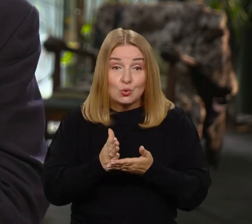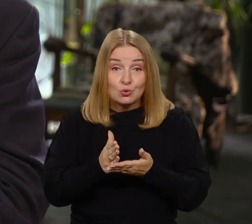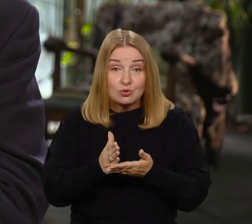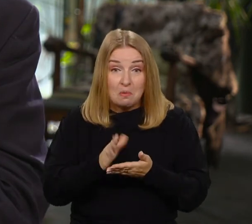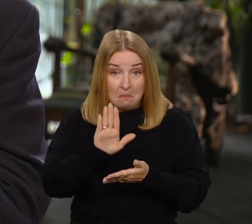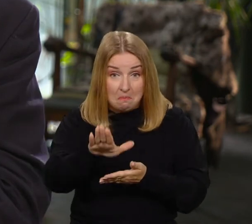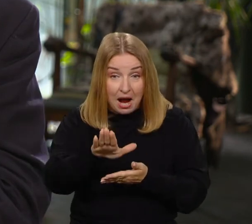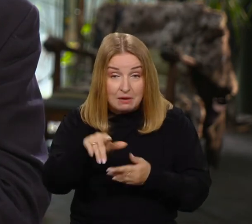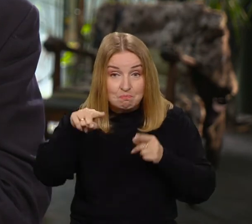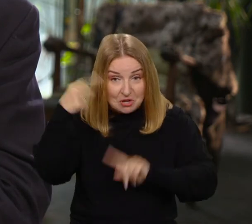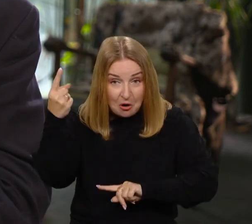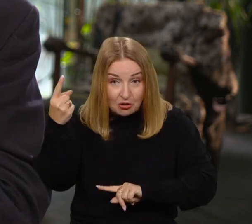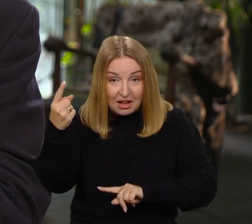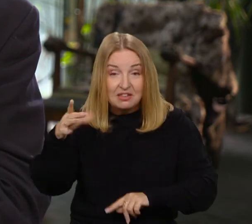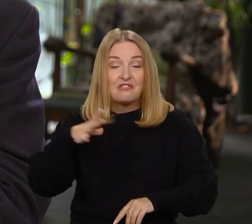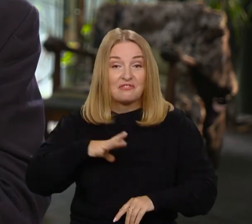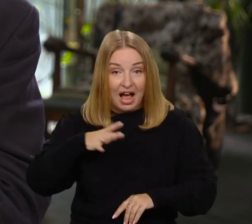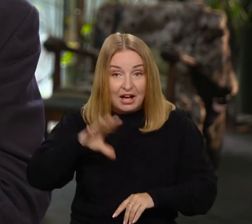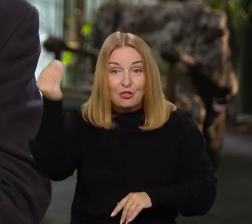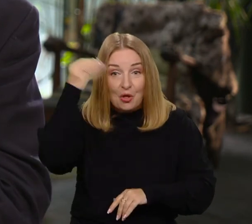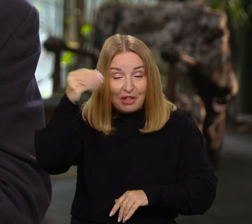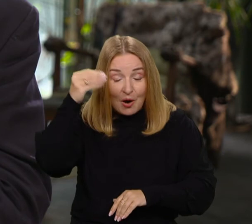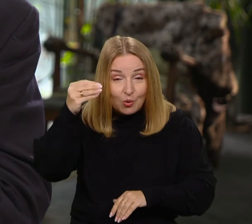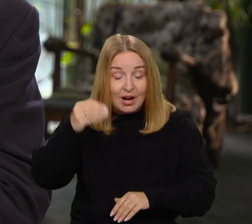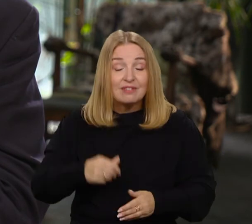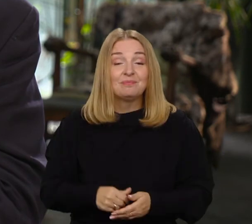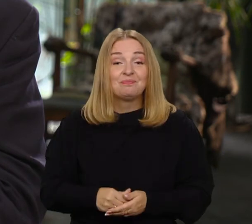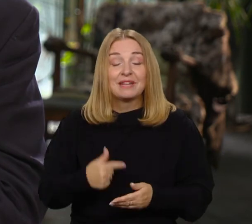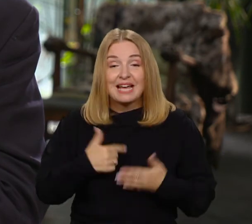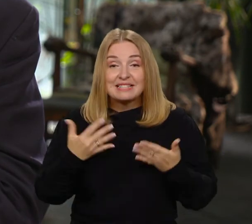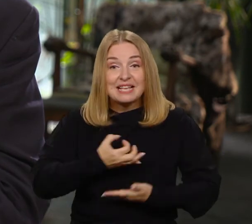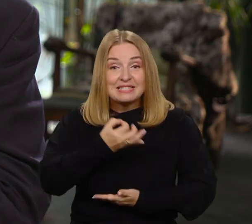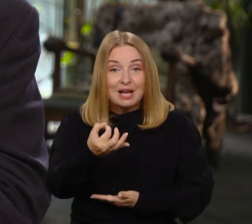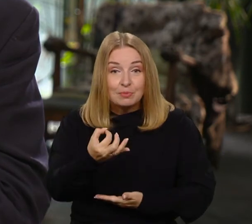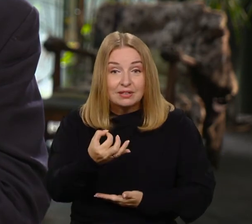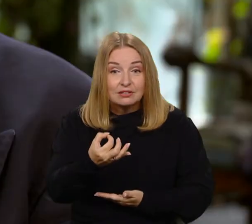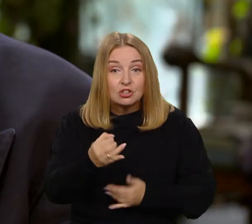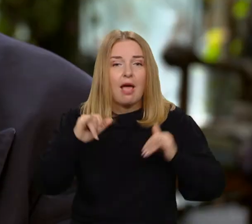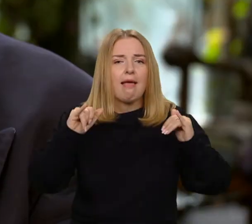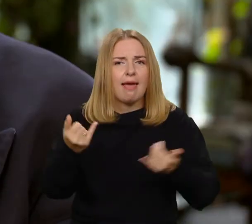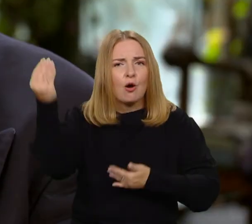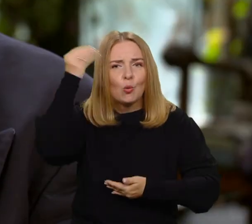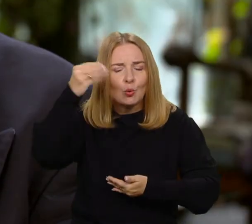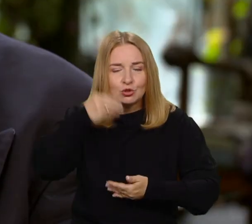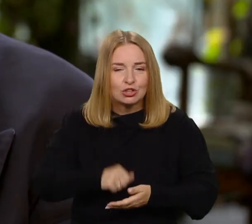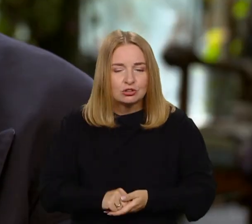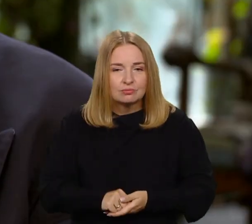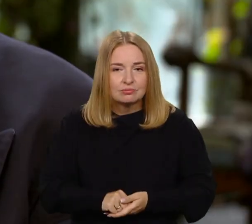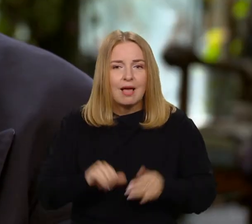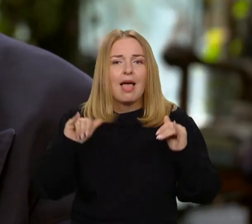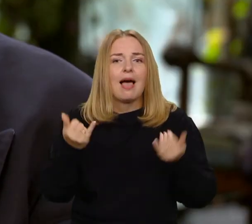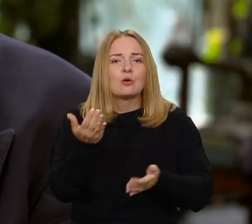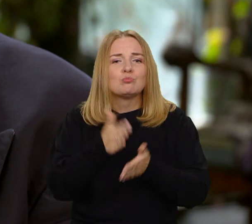warto, to teraz jeszcze trzeba się zapytać, a czego się uczyć i jak się uczyć? Czego się uczyć,